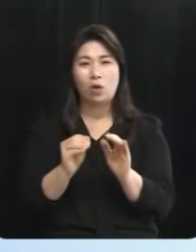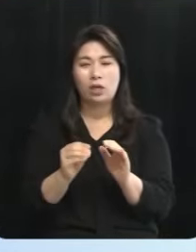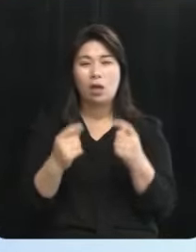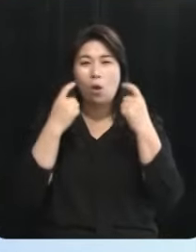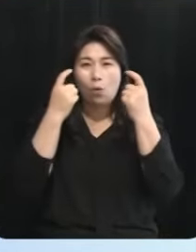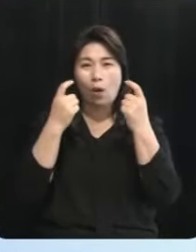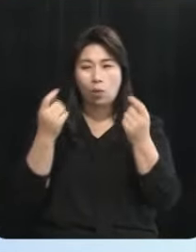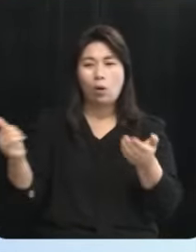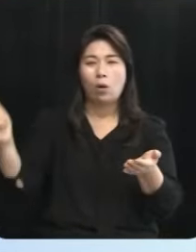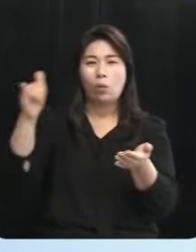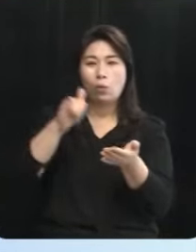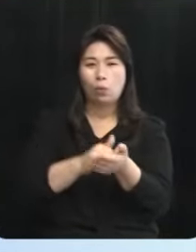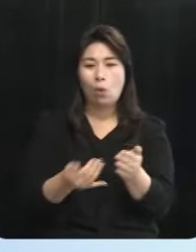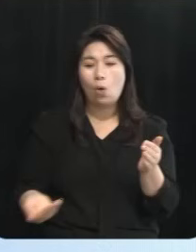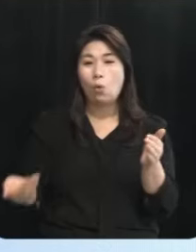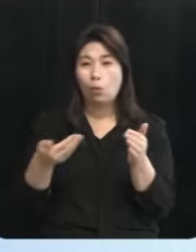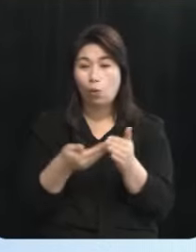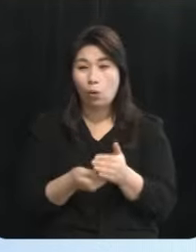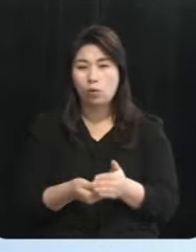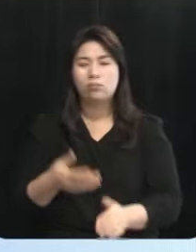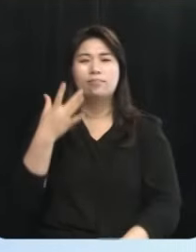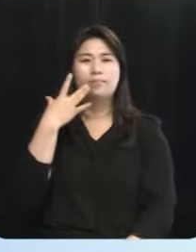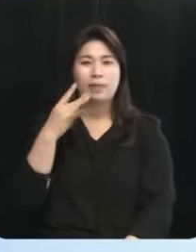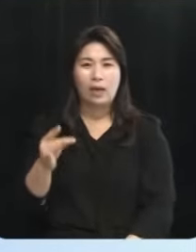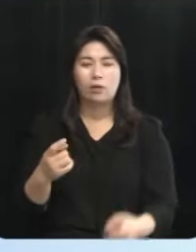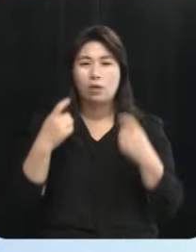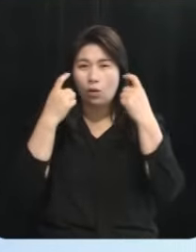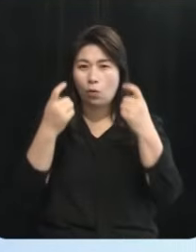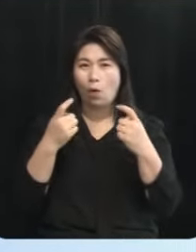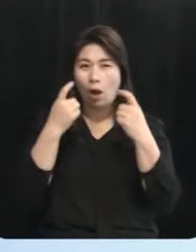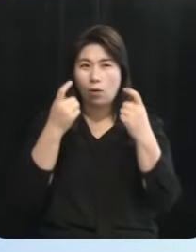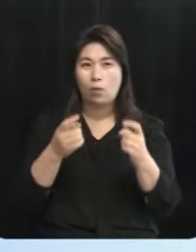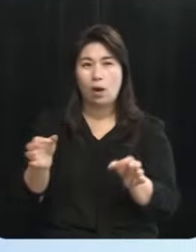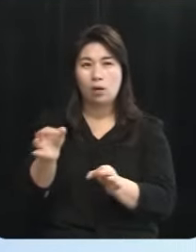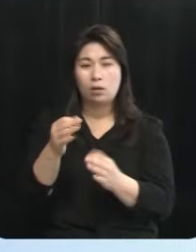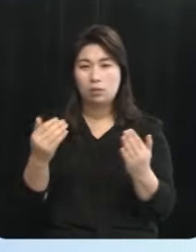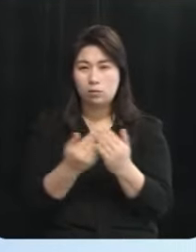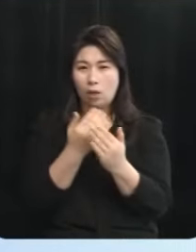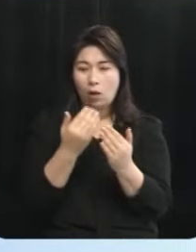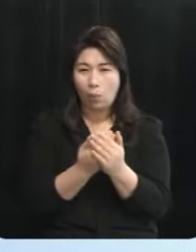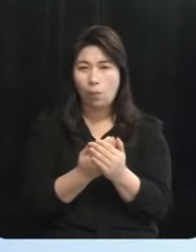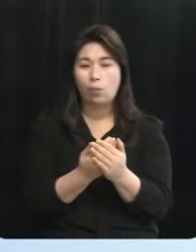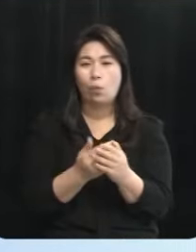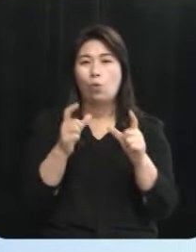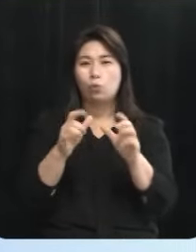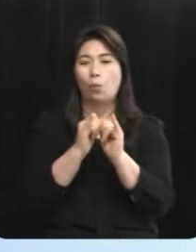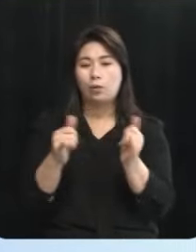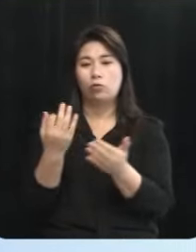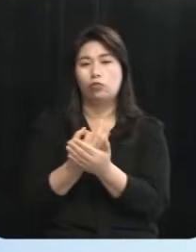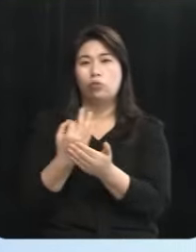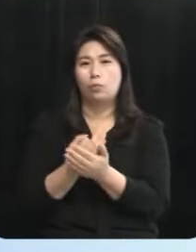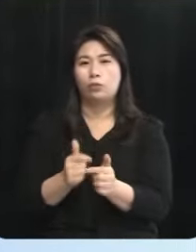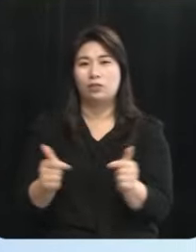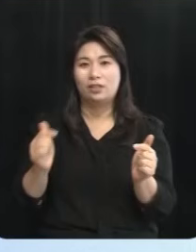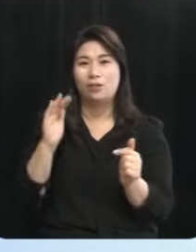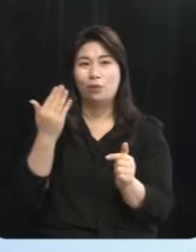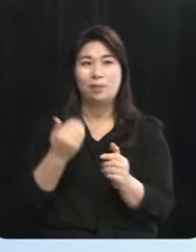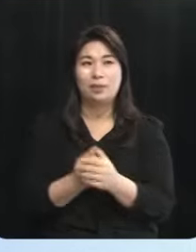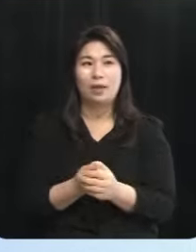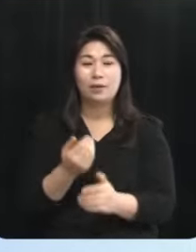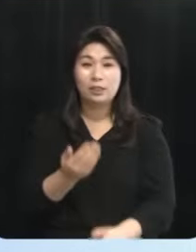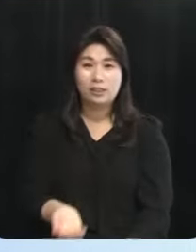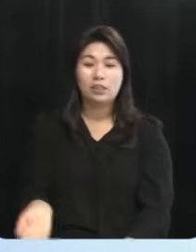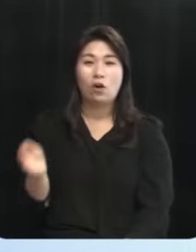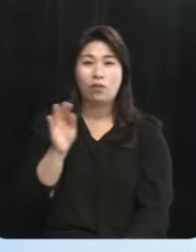찾고 있습니다 당연히 관광산업은 활성화될 수 있고 우리 도민들의 수익도 늘어납니다 그런데